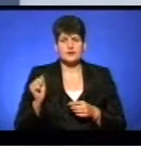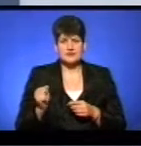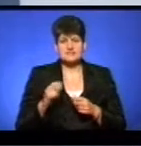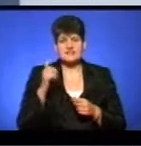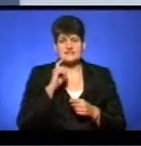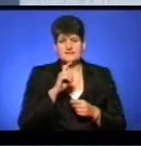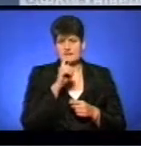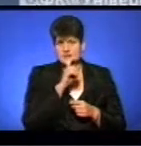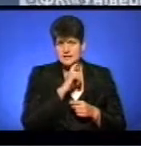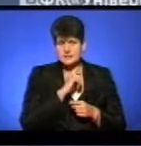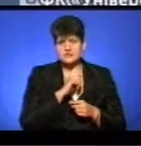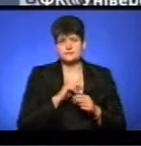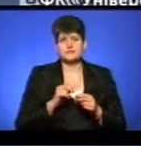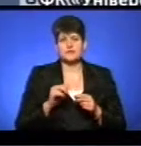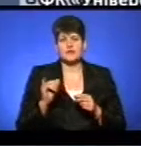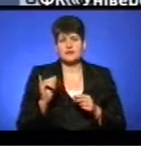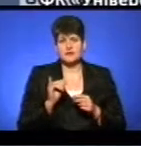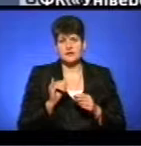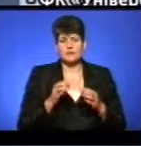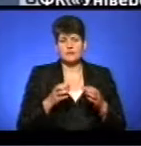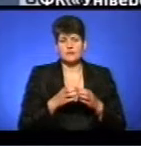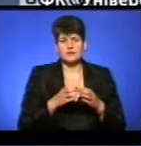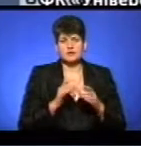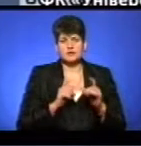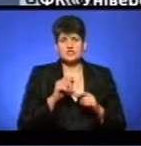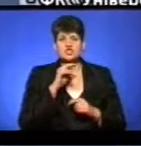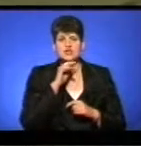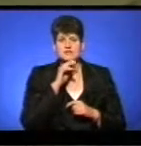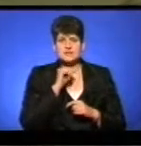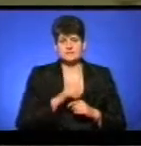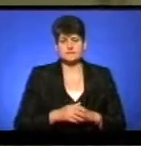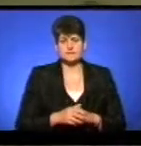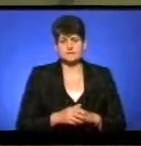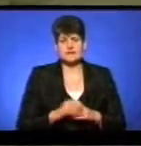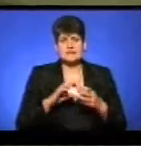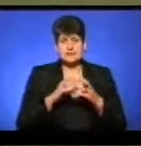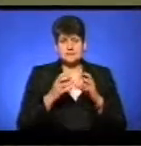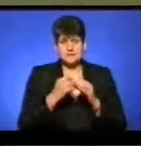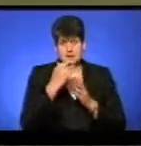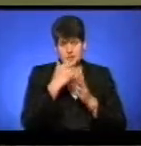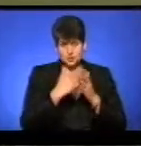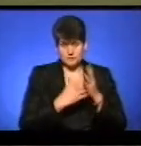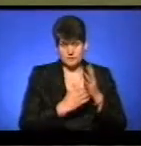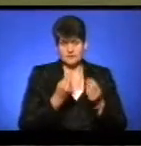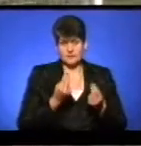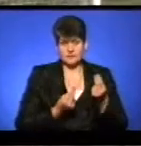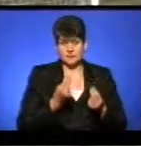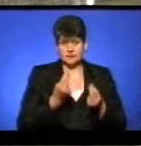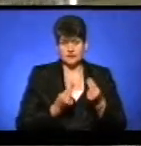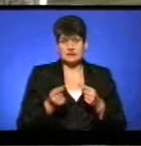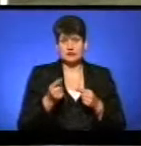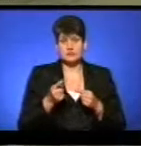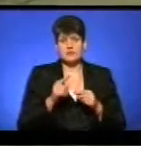Вінницького технічного університету, команда «Університет» з Чернівців. За підсумками зіграних матчів, «Тернопіль